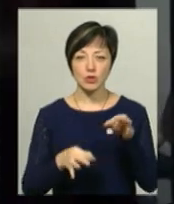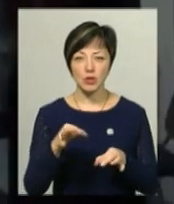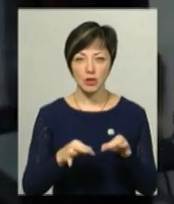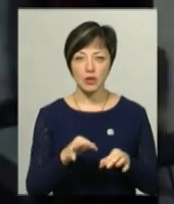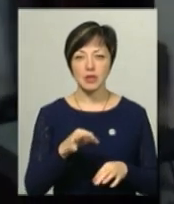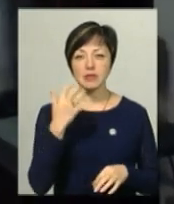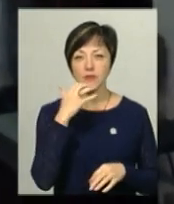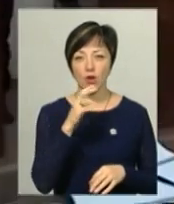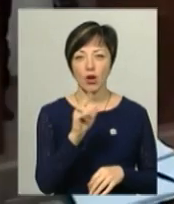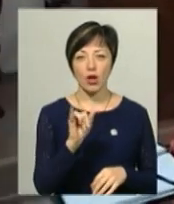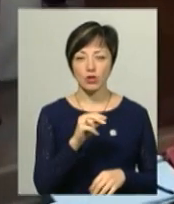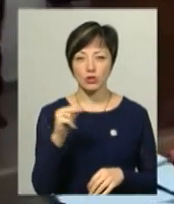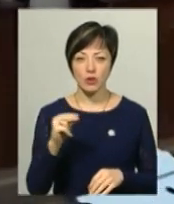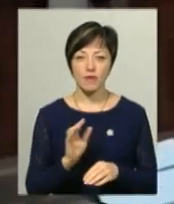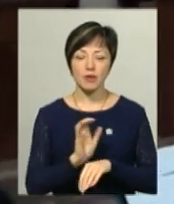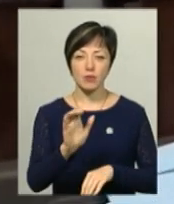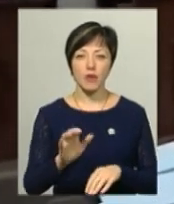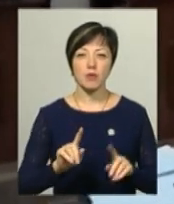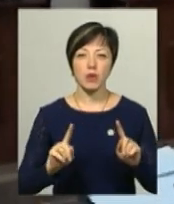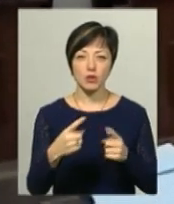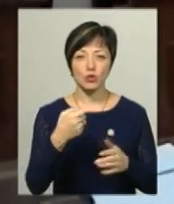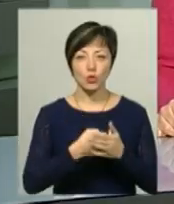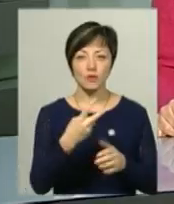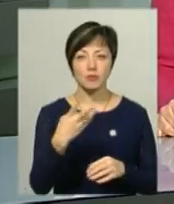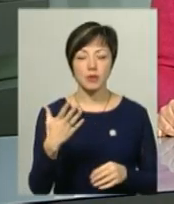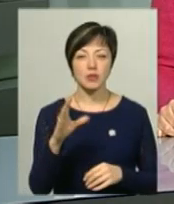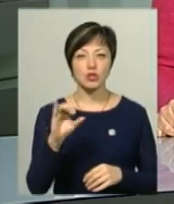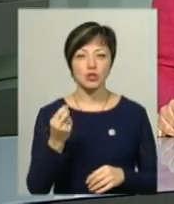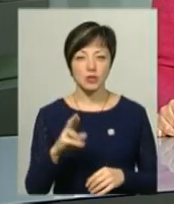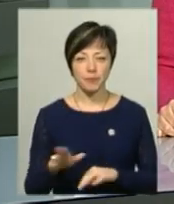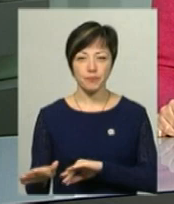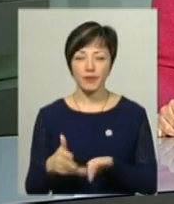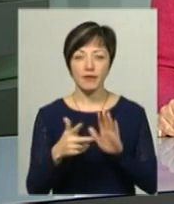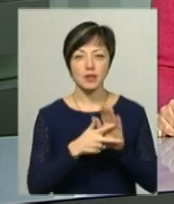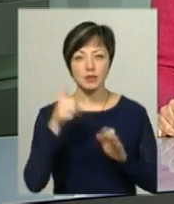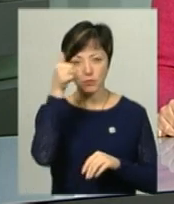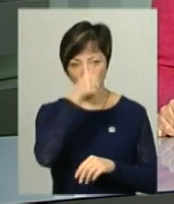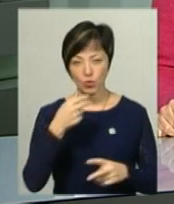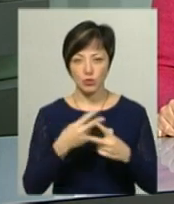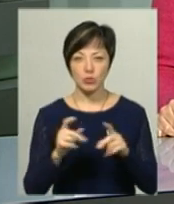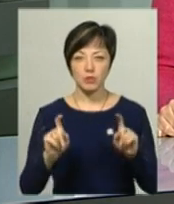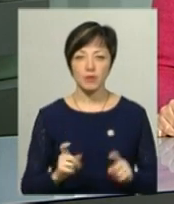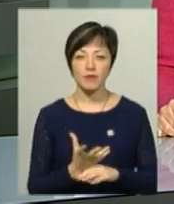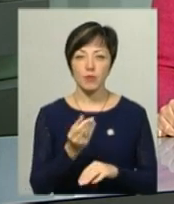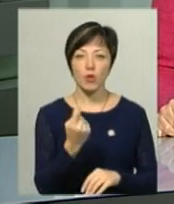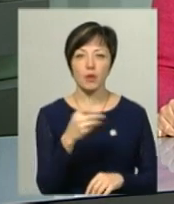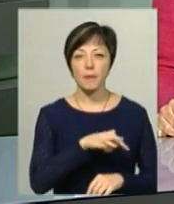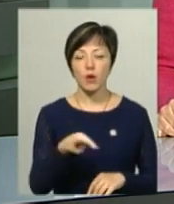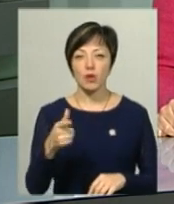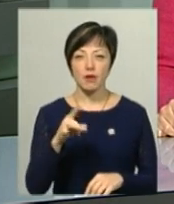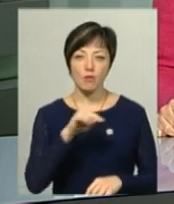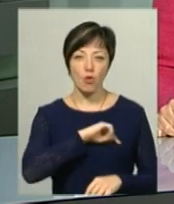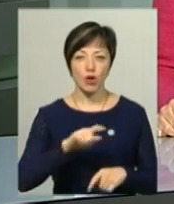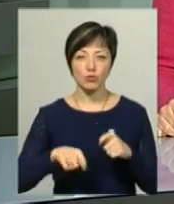відправили бранців під арешт до 25 січня. Вісім років позбавлення волі та виплатити один мільйон гривень